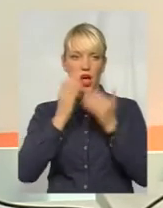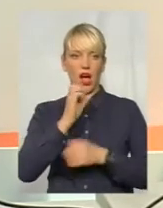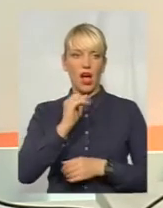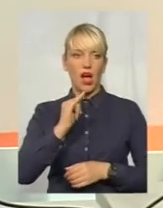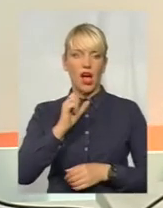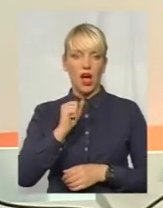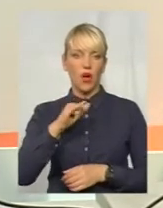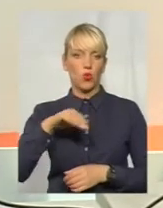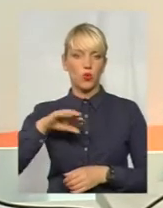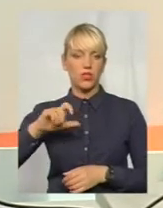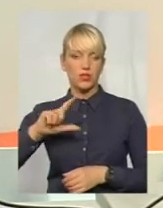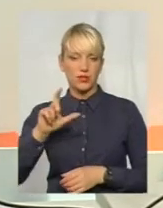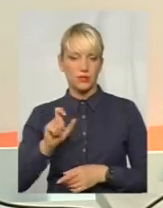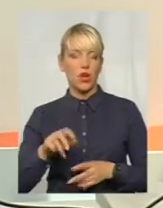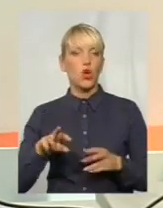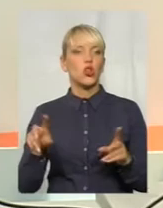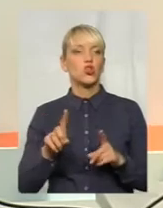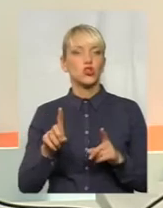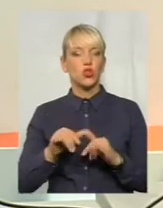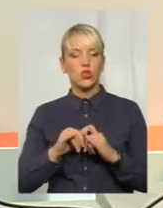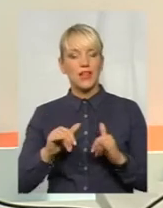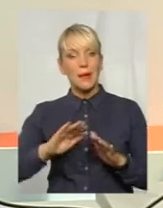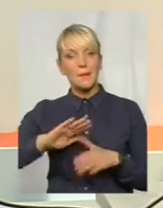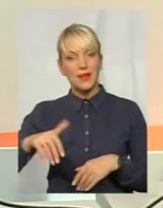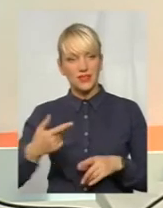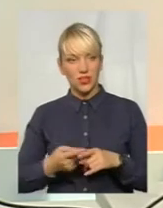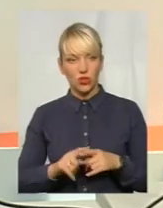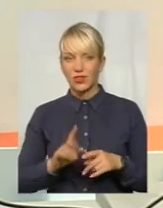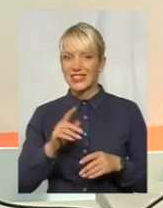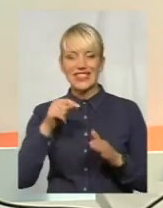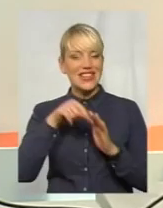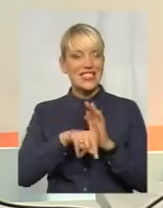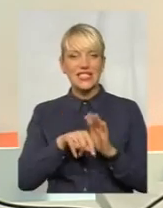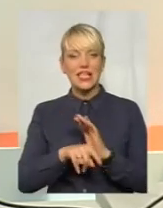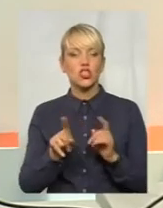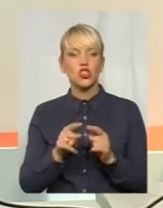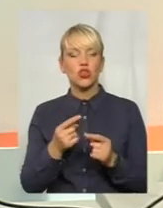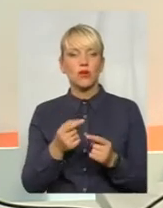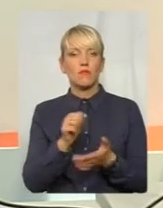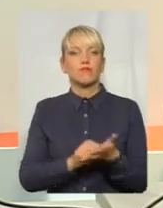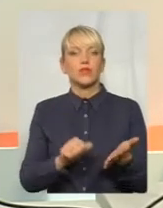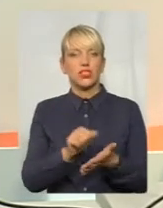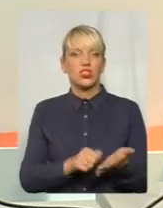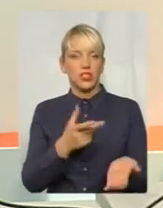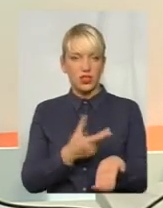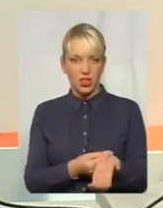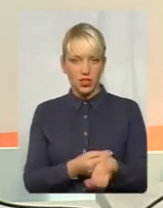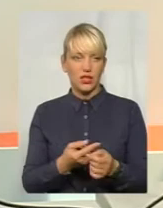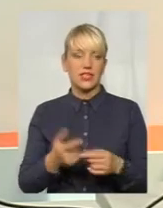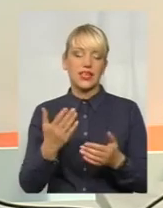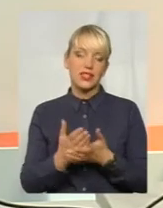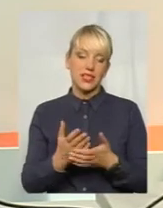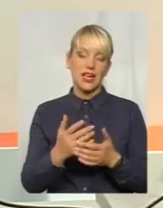тобто те, що розвилось після того, це ще не означає, що внаслідок цього. Є речі, які можуть збігатися в